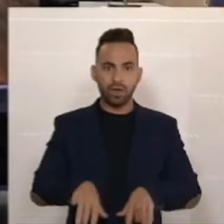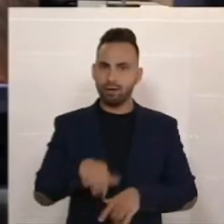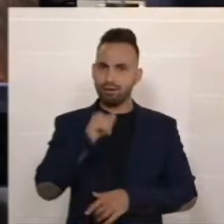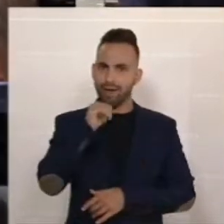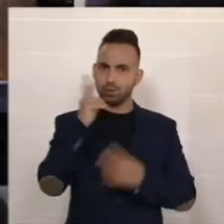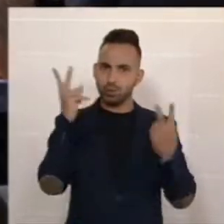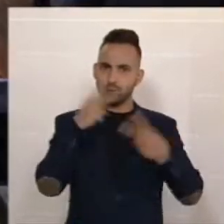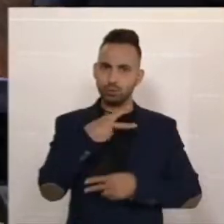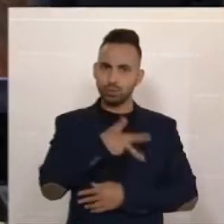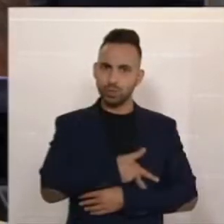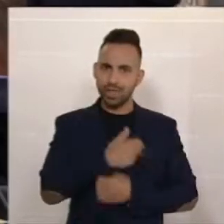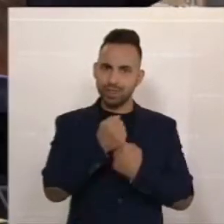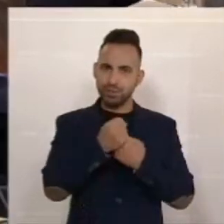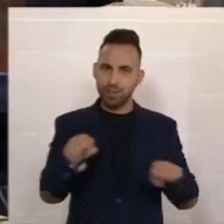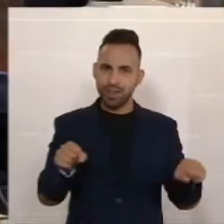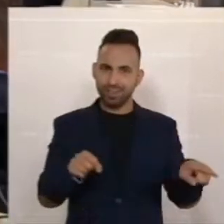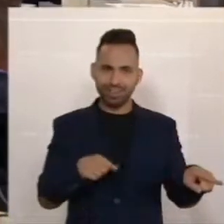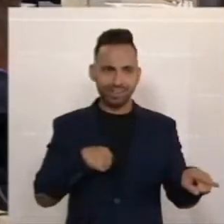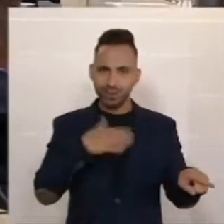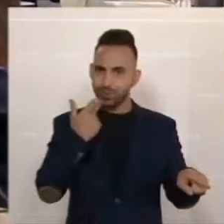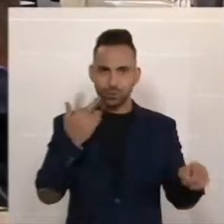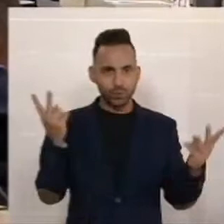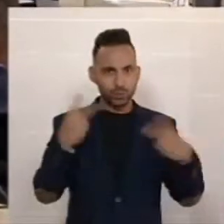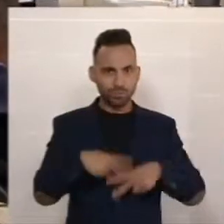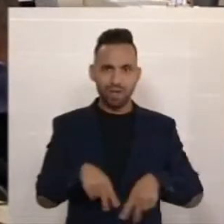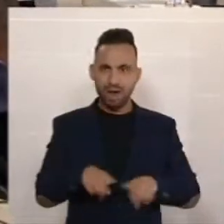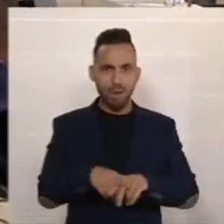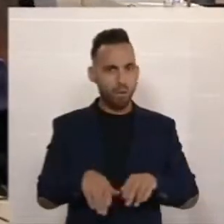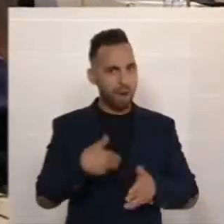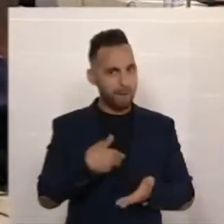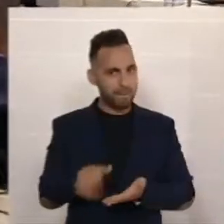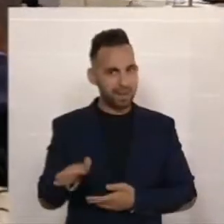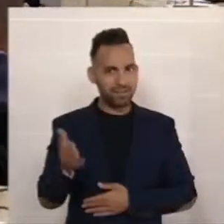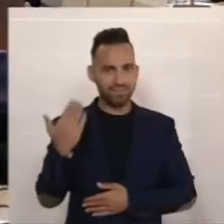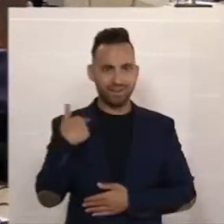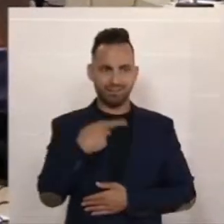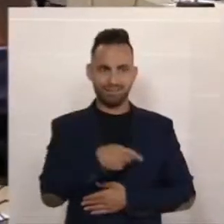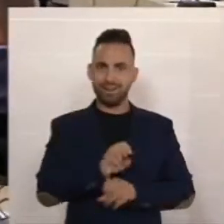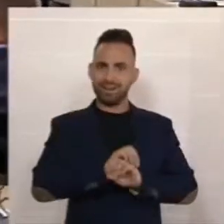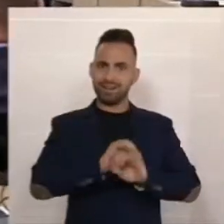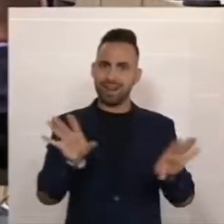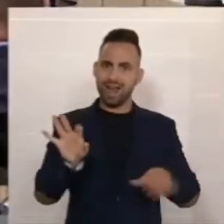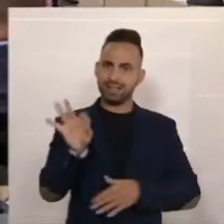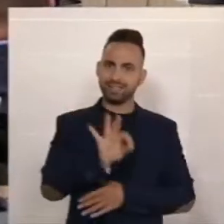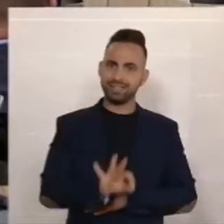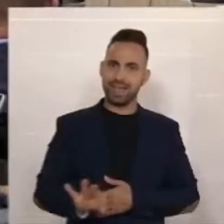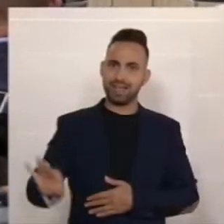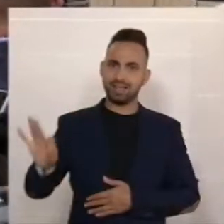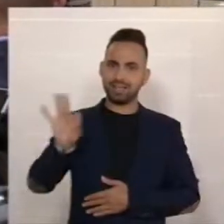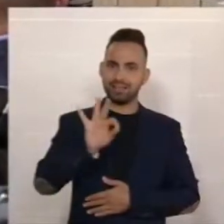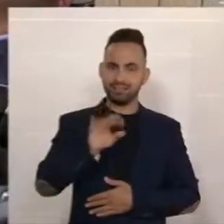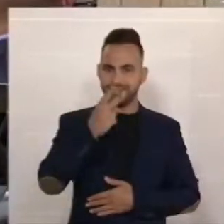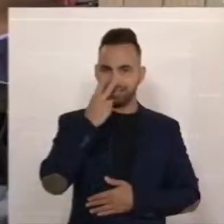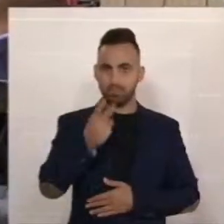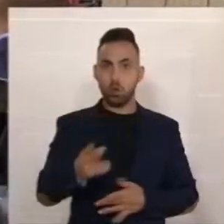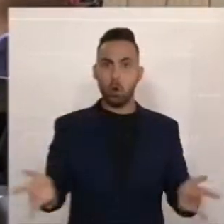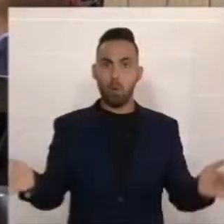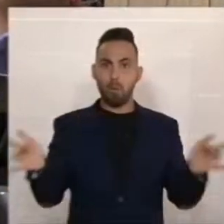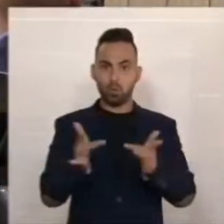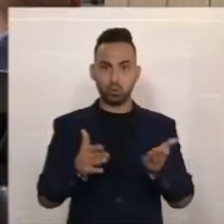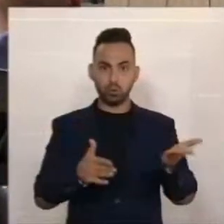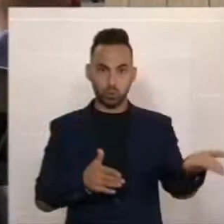Zustimmung von Seiten der Sozialdemokratie. Auch da ein klares Zeichen für die Menschen. Diese Opposition will